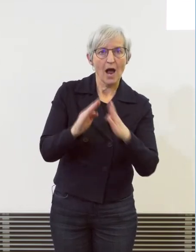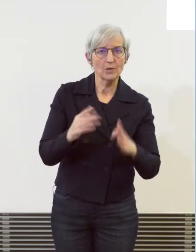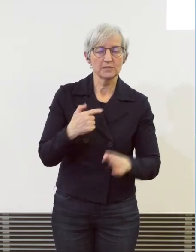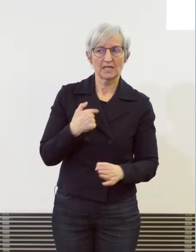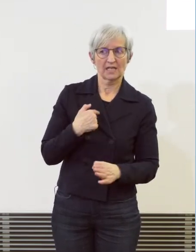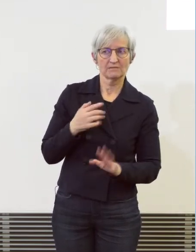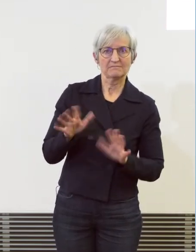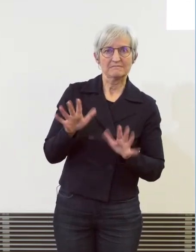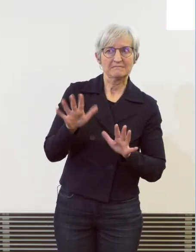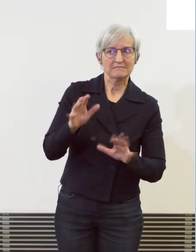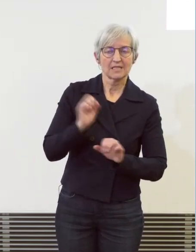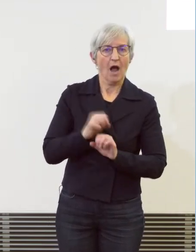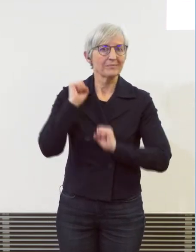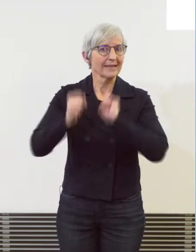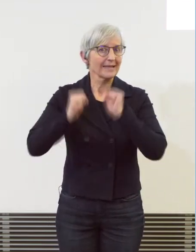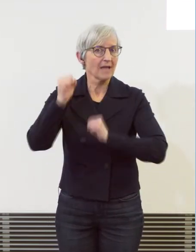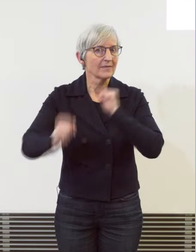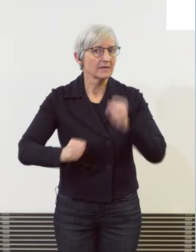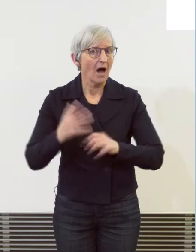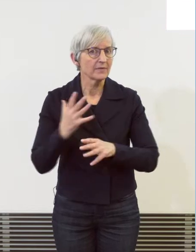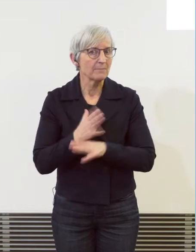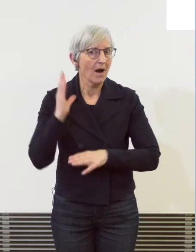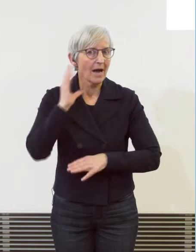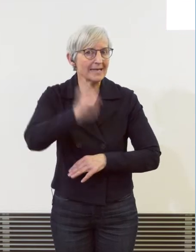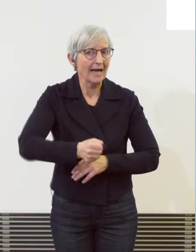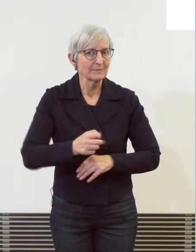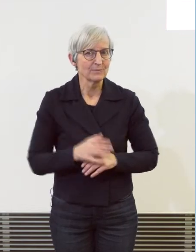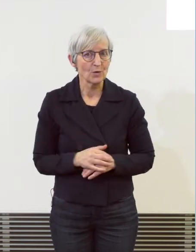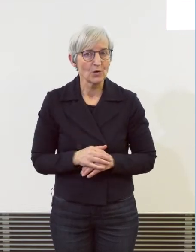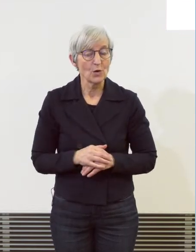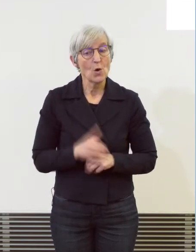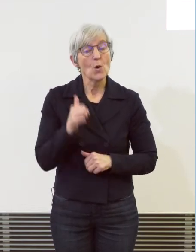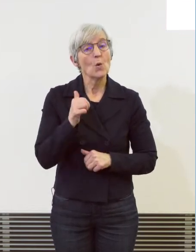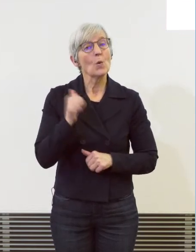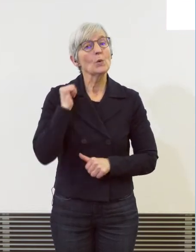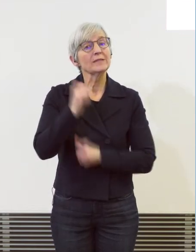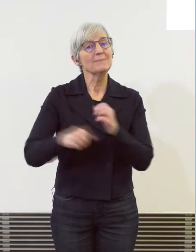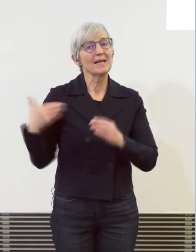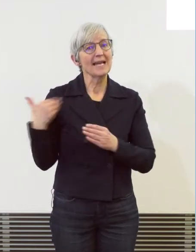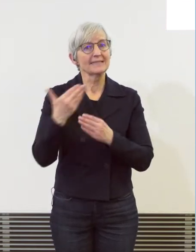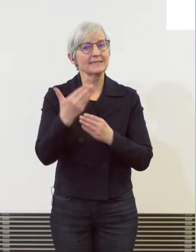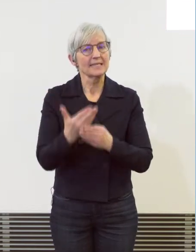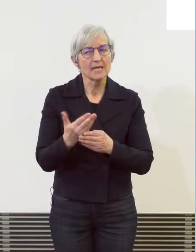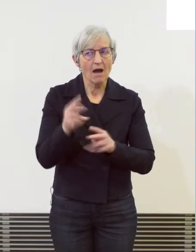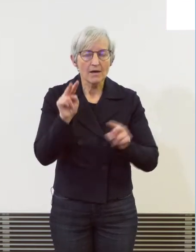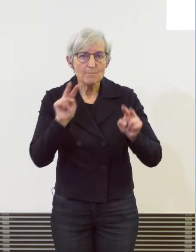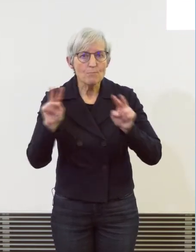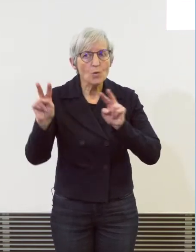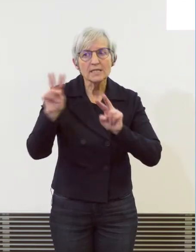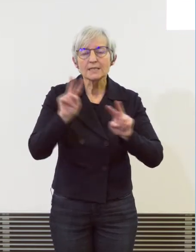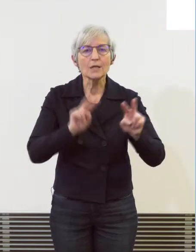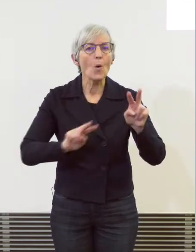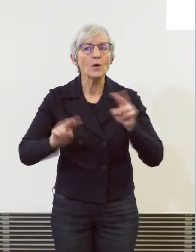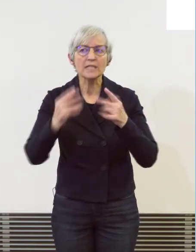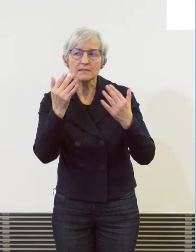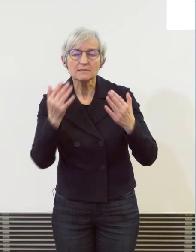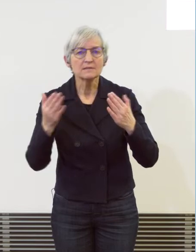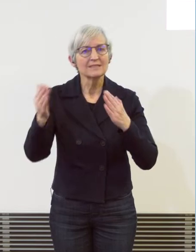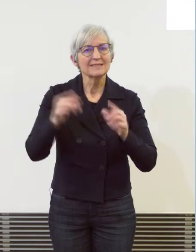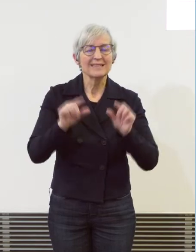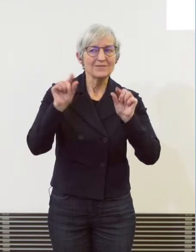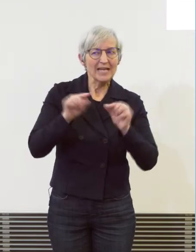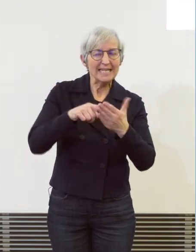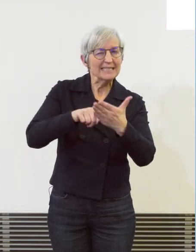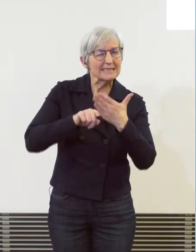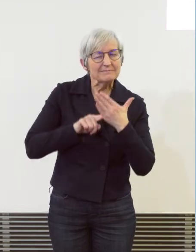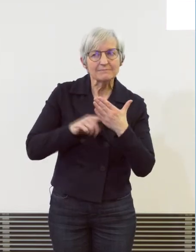Auch hatten wir im letzten Jahr in unserem Monitoring weniger Hinweise auf Serientäterschaft. Der Personenverkehr ist